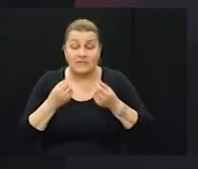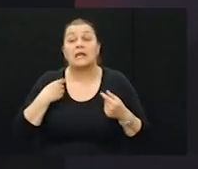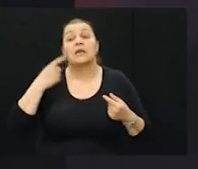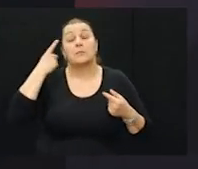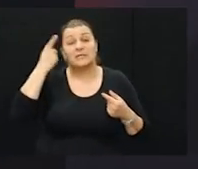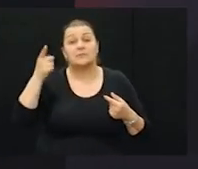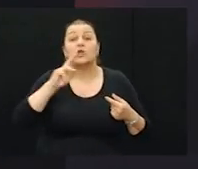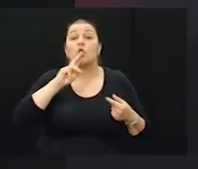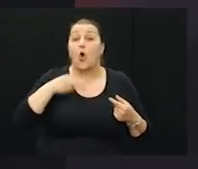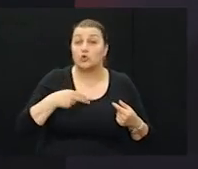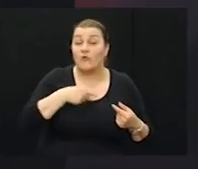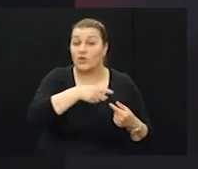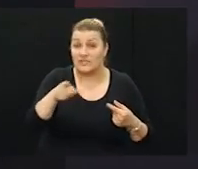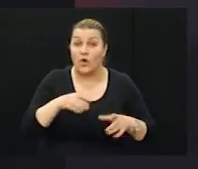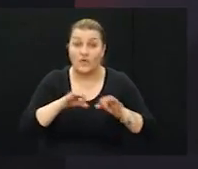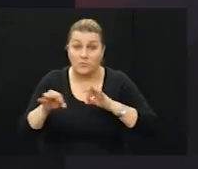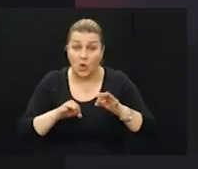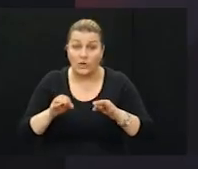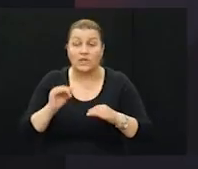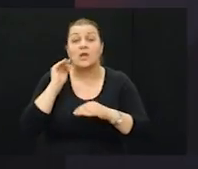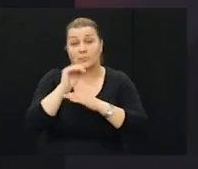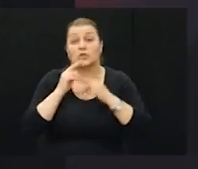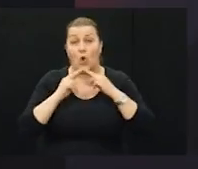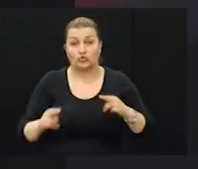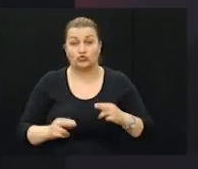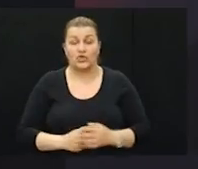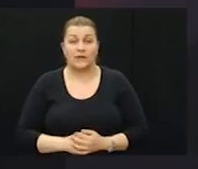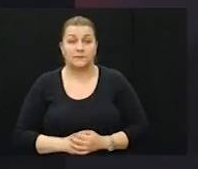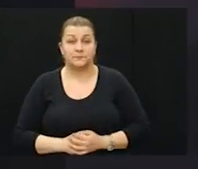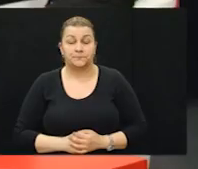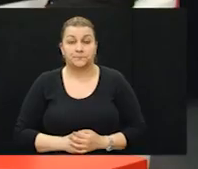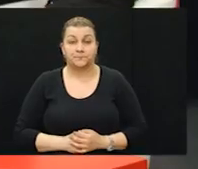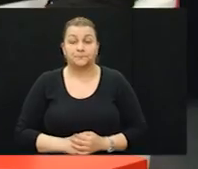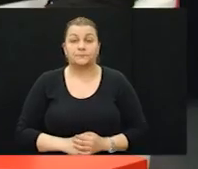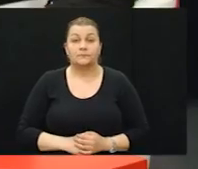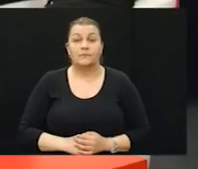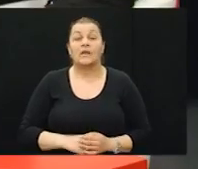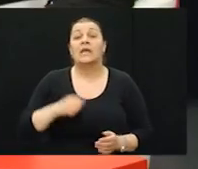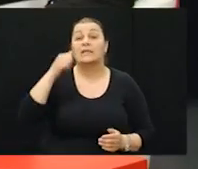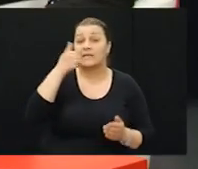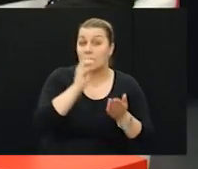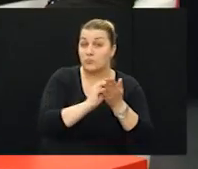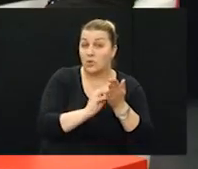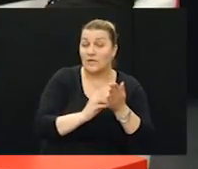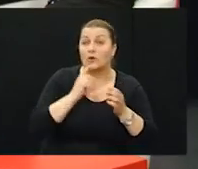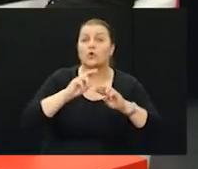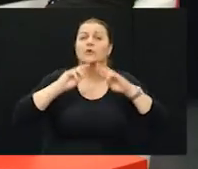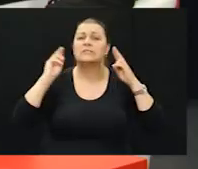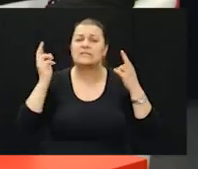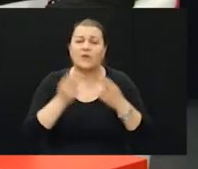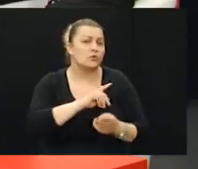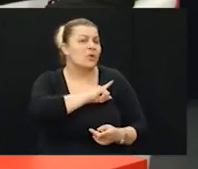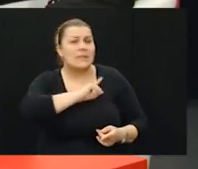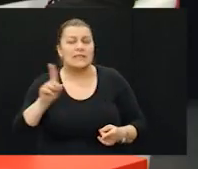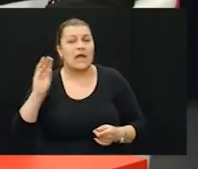mislim da će odgovorni za taj projekt biti i osuđeni. Da, jedan podatak koji svijetu